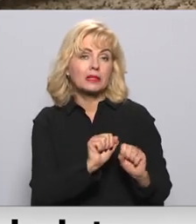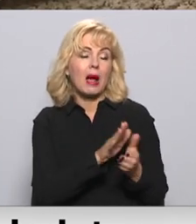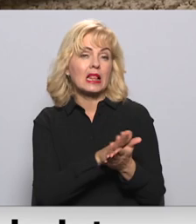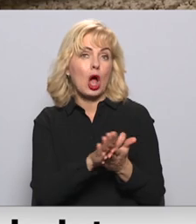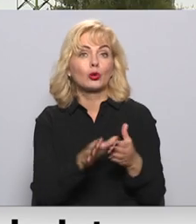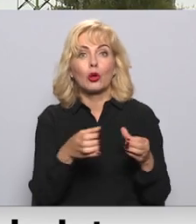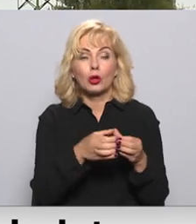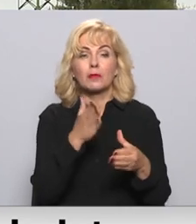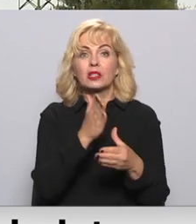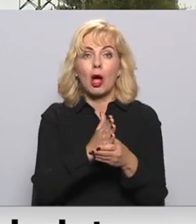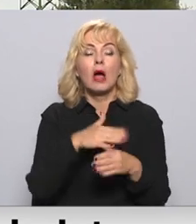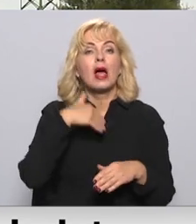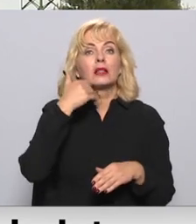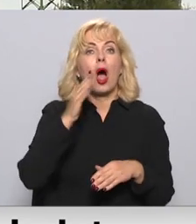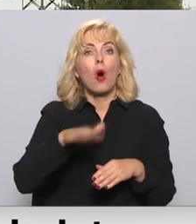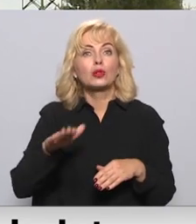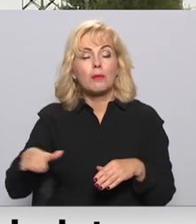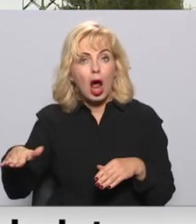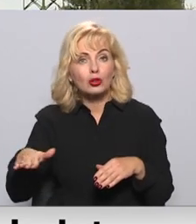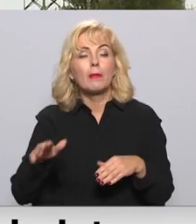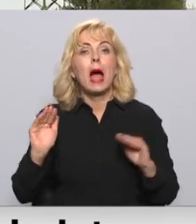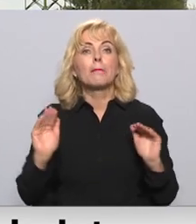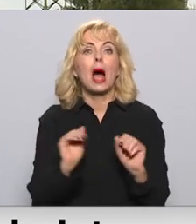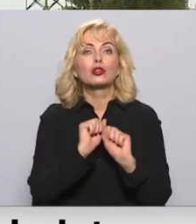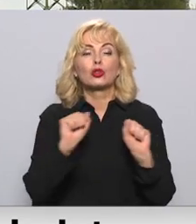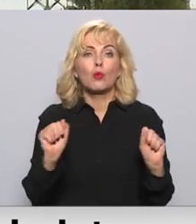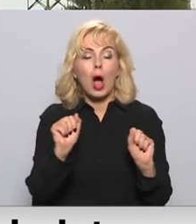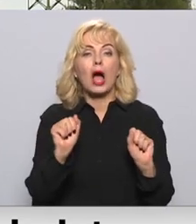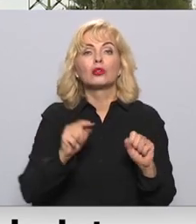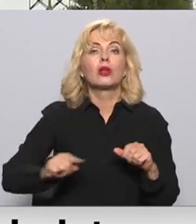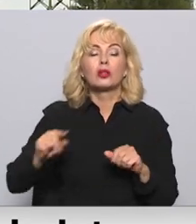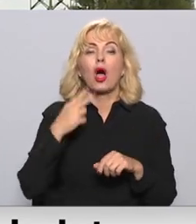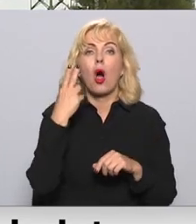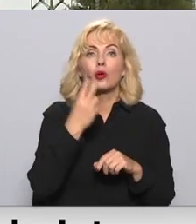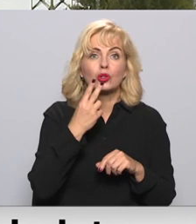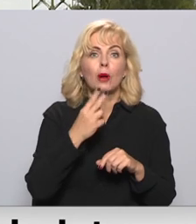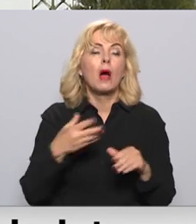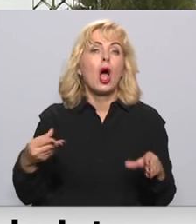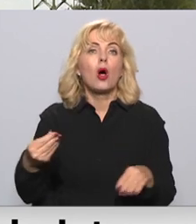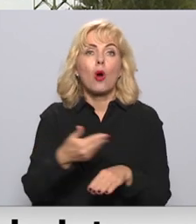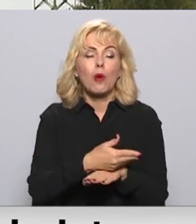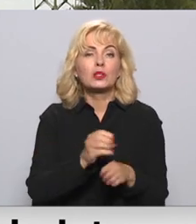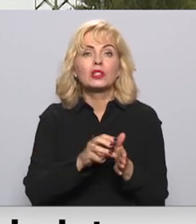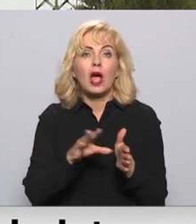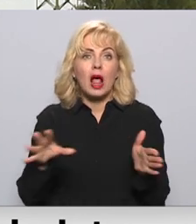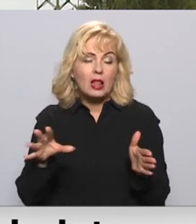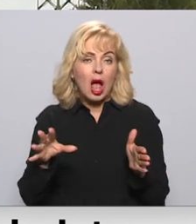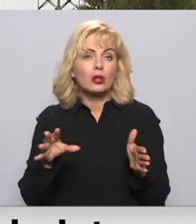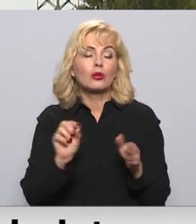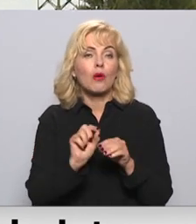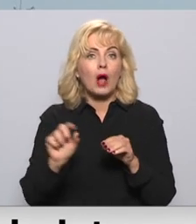grupām, to starp daudz bēru un ģimenēm un masturīgām mājas saimniecībām, lai kompensētu straujo elektroenerģijas cenu kāpumu.